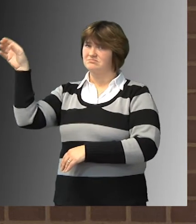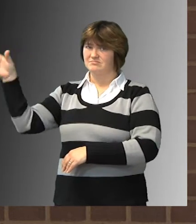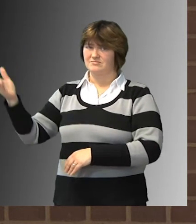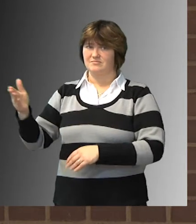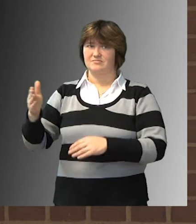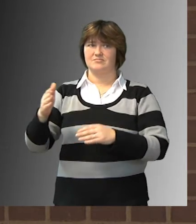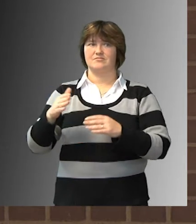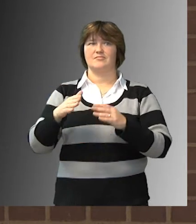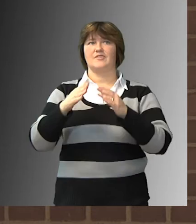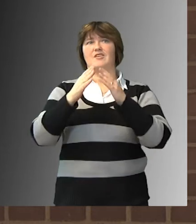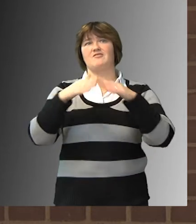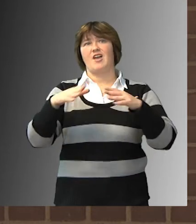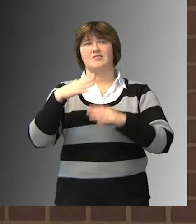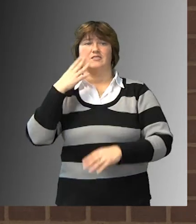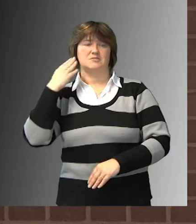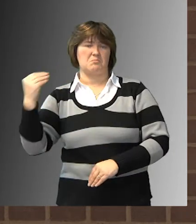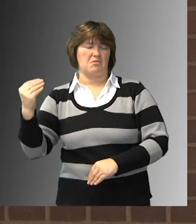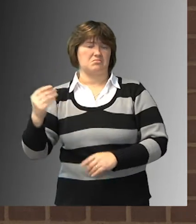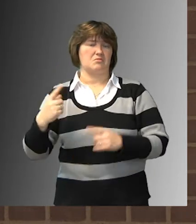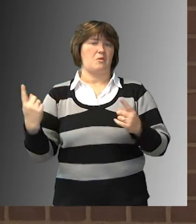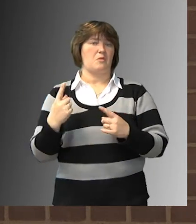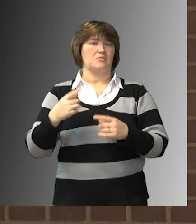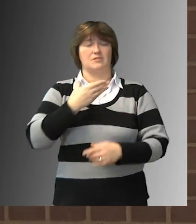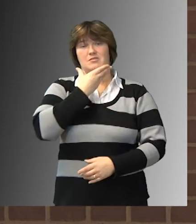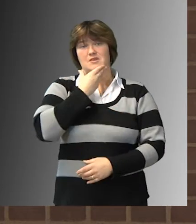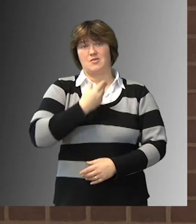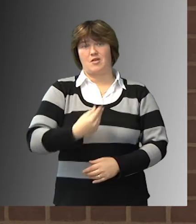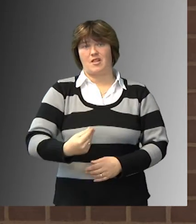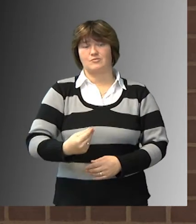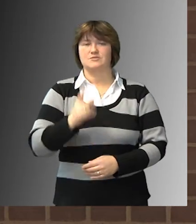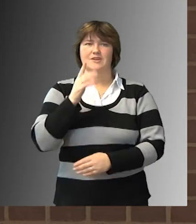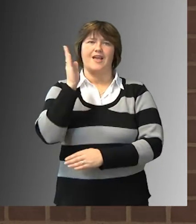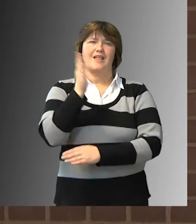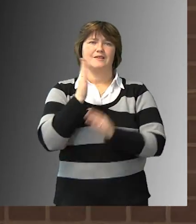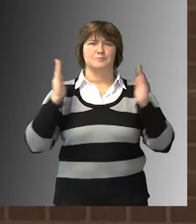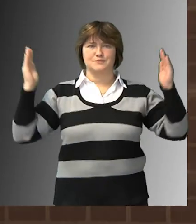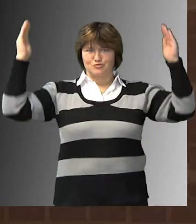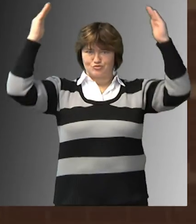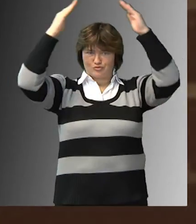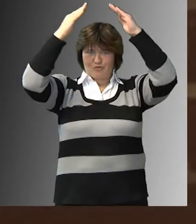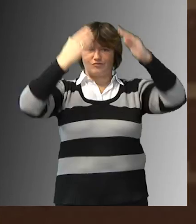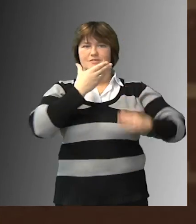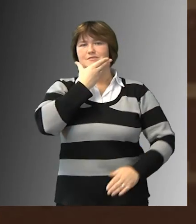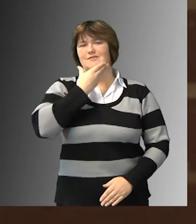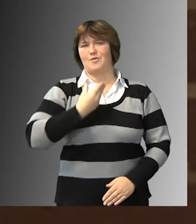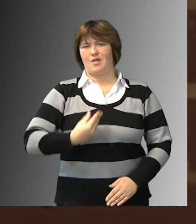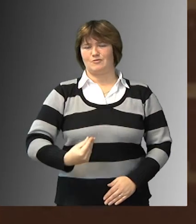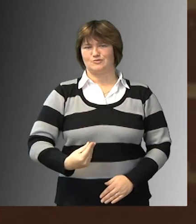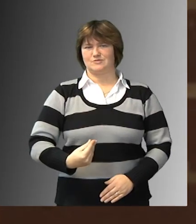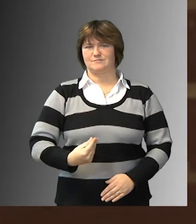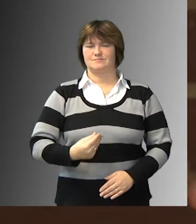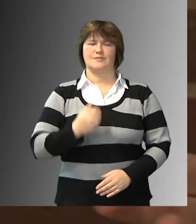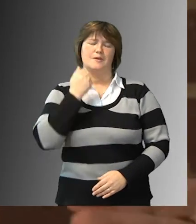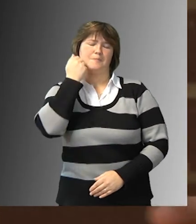Weihnachtsmann oder Nikolaus? Natürlich der heilige Bischof Nikolaus. Wahrscheinlich die